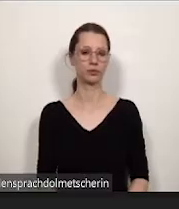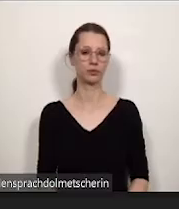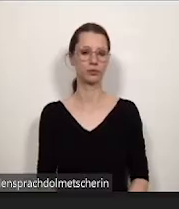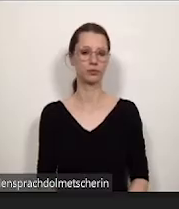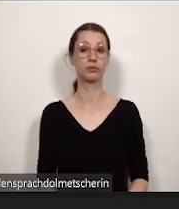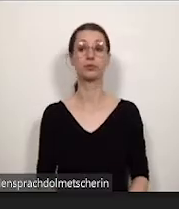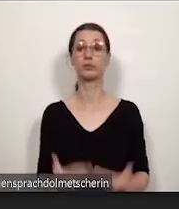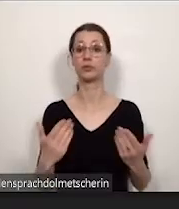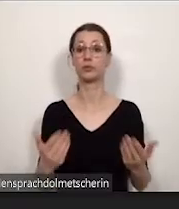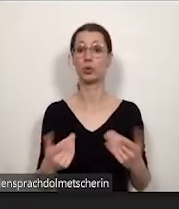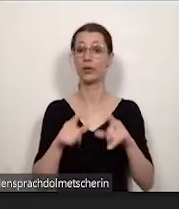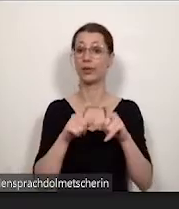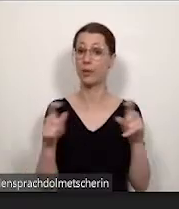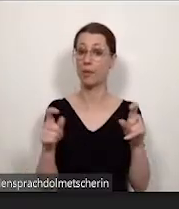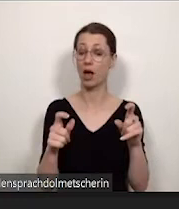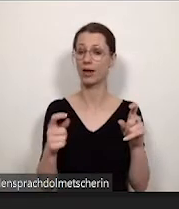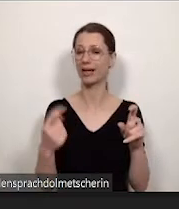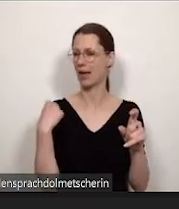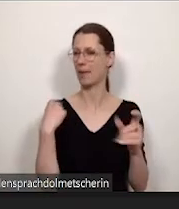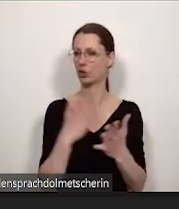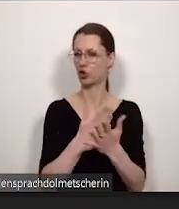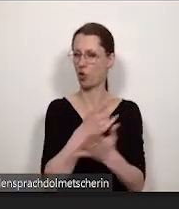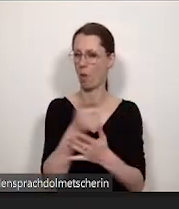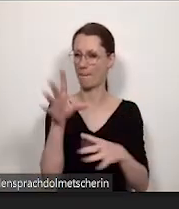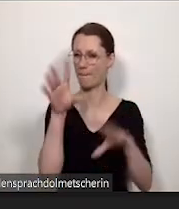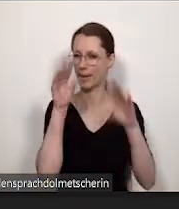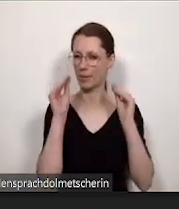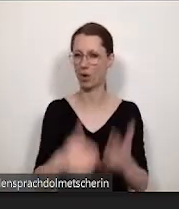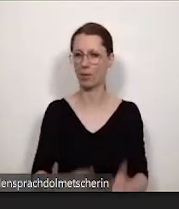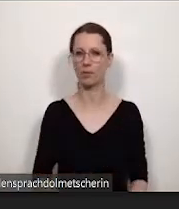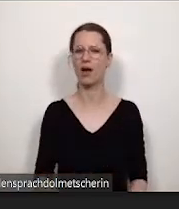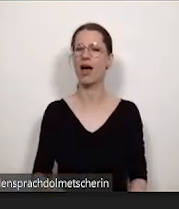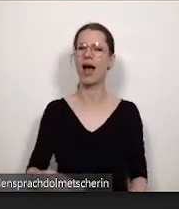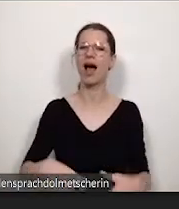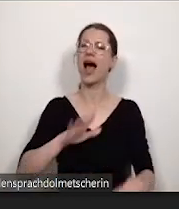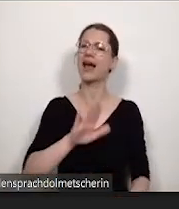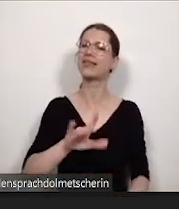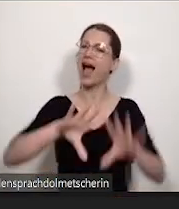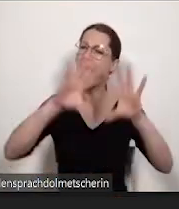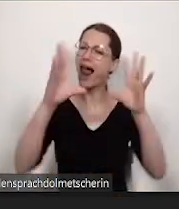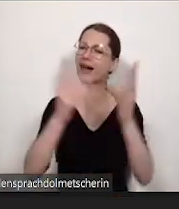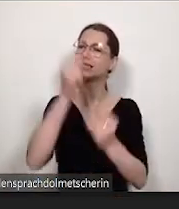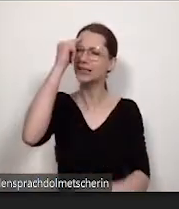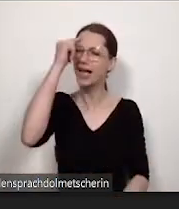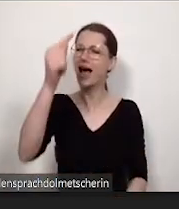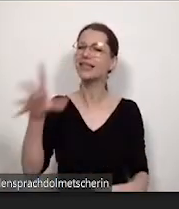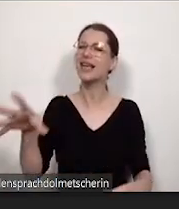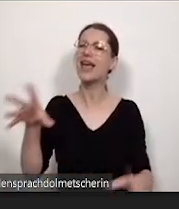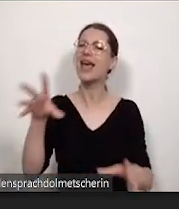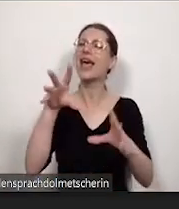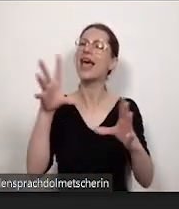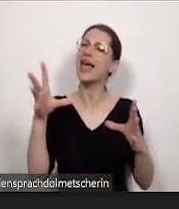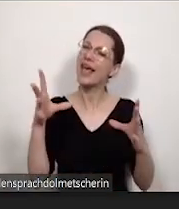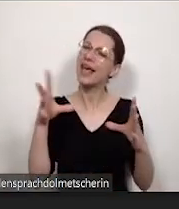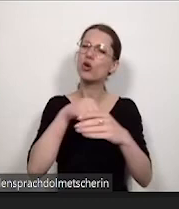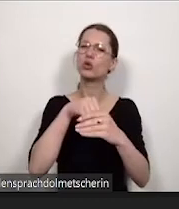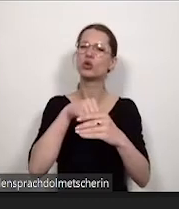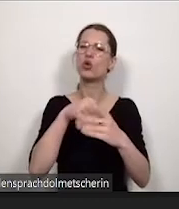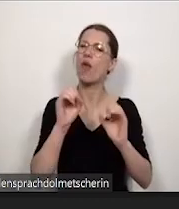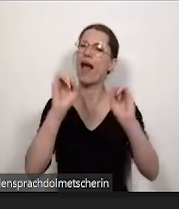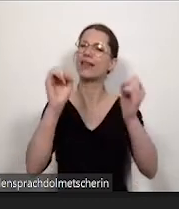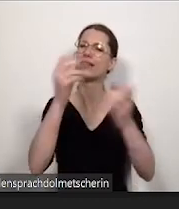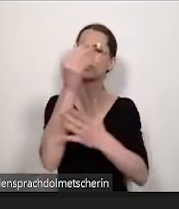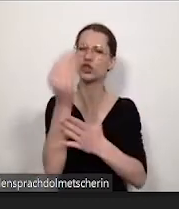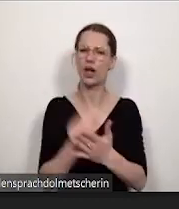So, das Thema ist, wie Sie schon gehört haben, an alles gedacht, Inklusion aktiv gestalten, praktische Beispiele aus dem Projekt